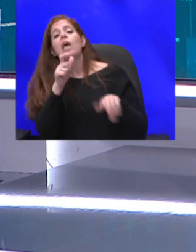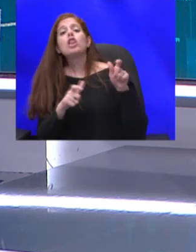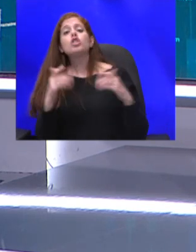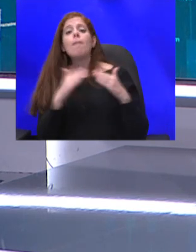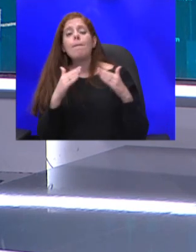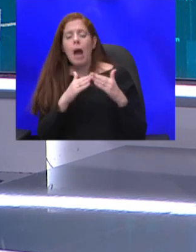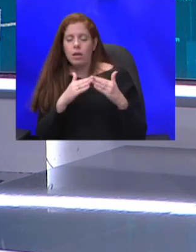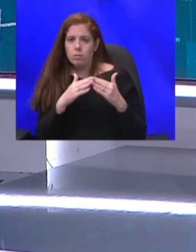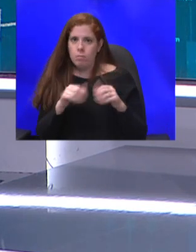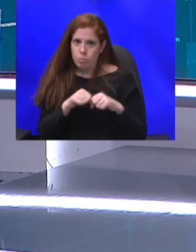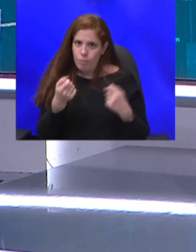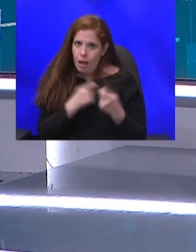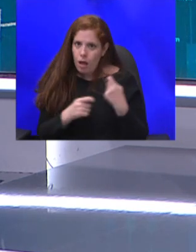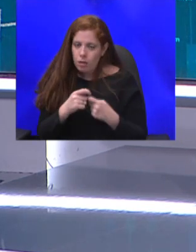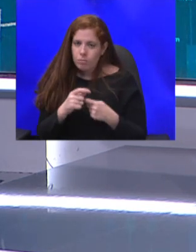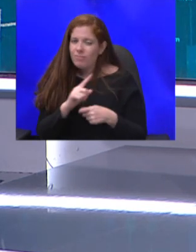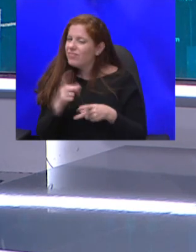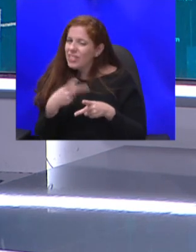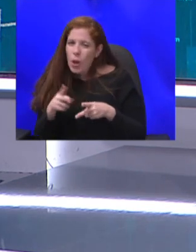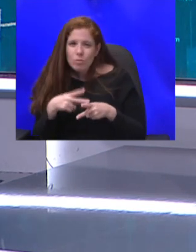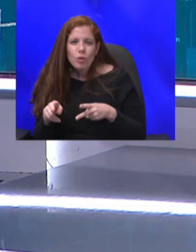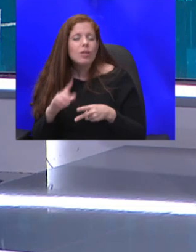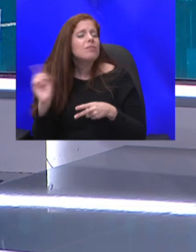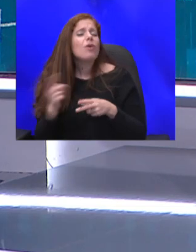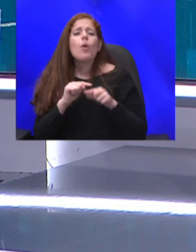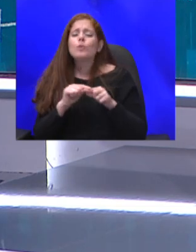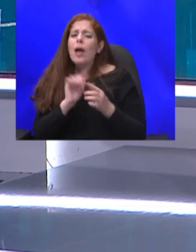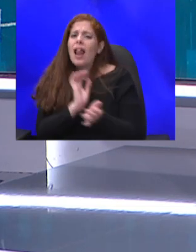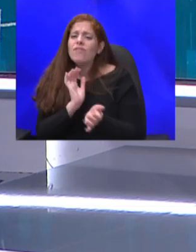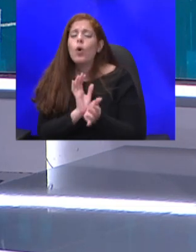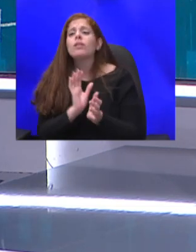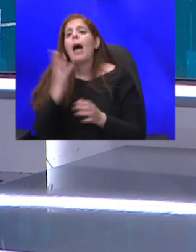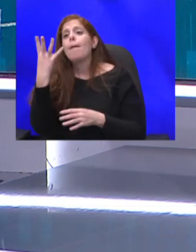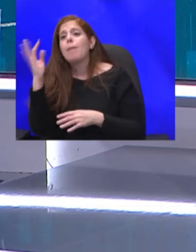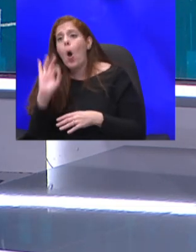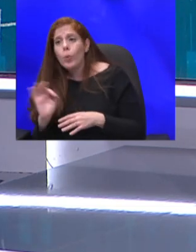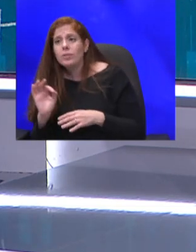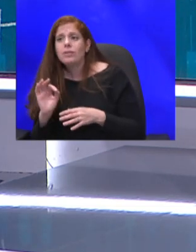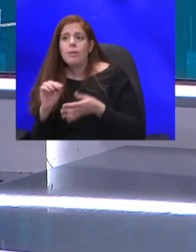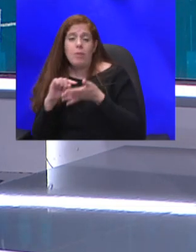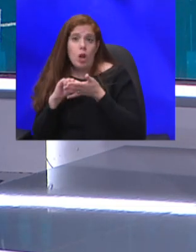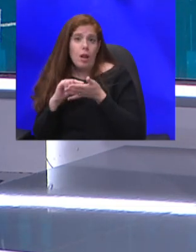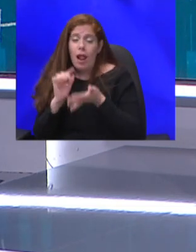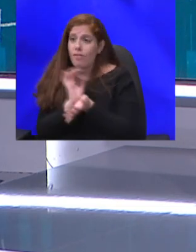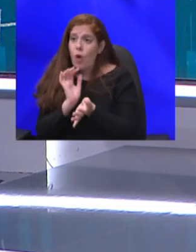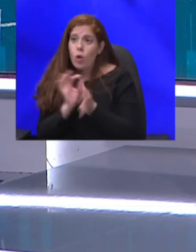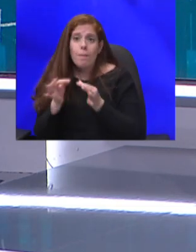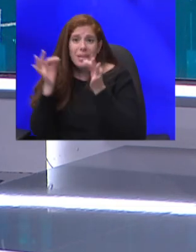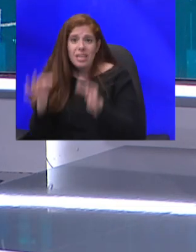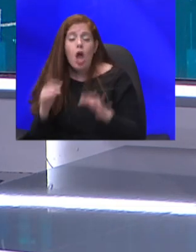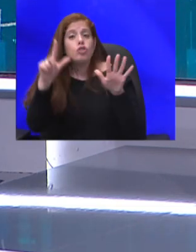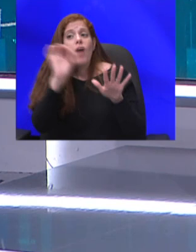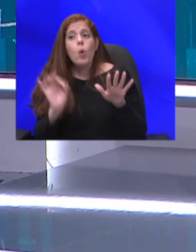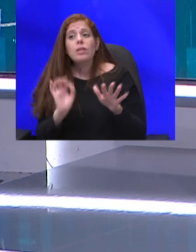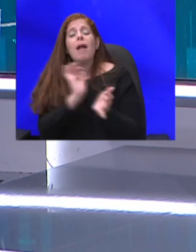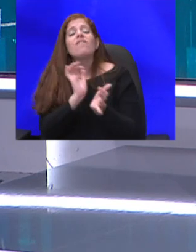זה לא רק משקנתאות זה בכל סוגי הלוואות 4% מהלוואות לכל מטרה, עדיין בדחייה 7% מהלוואות לעסקים זהירים